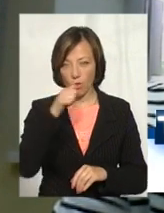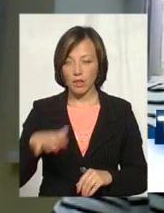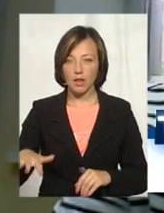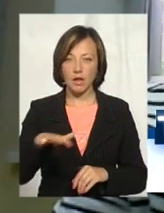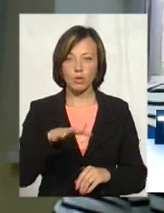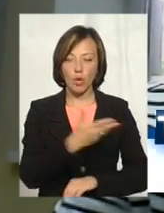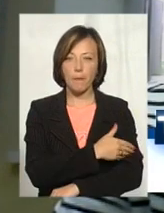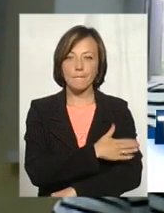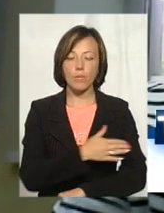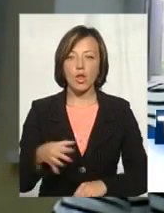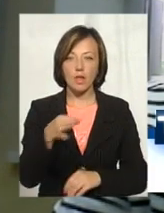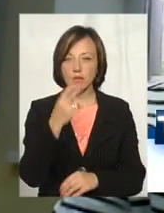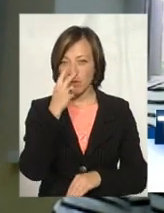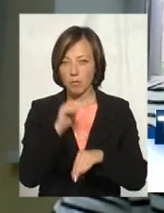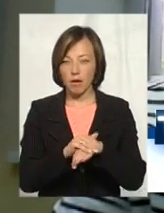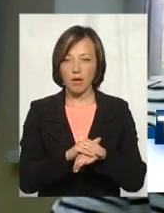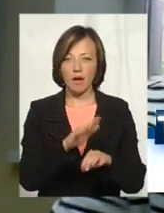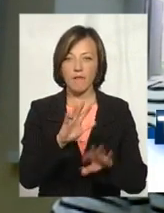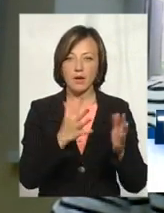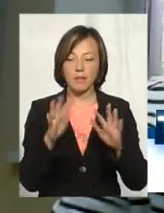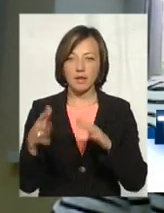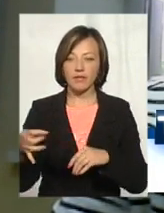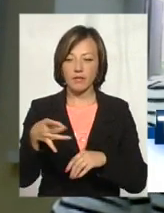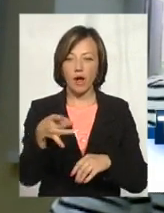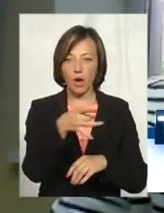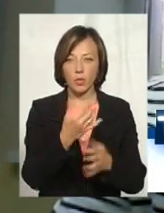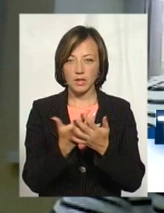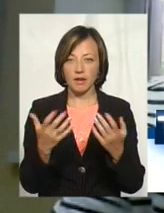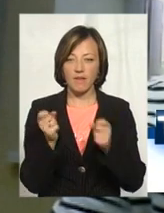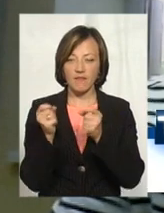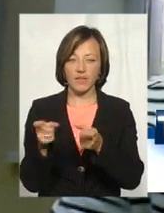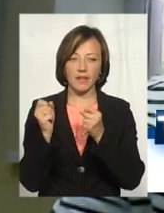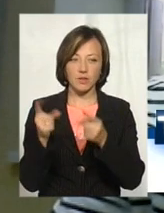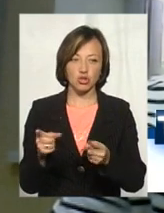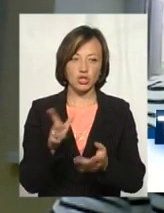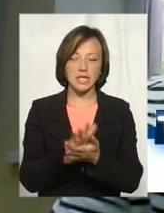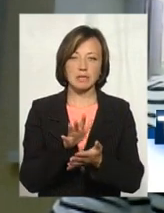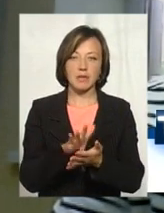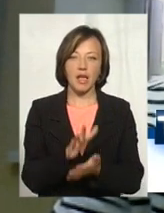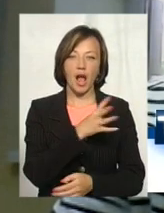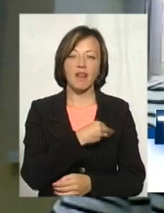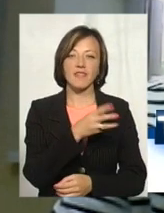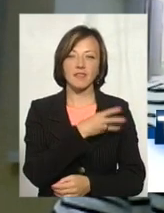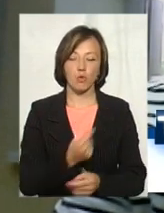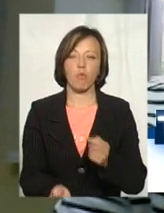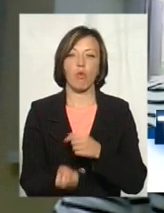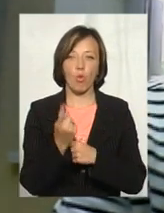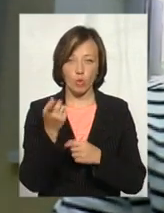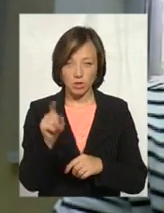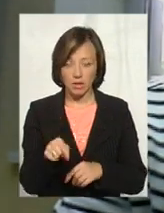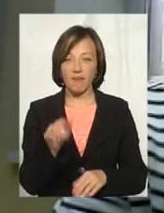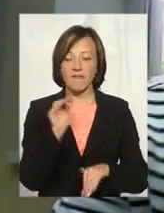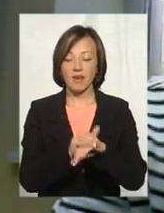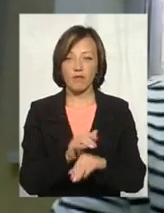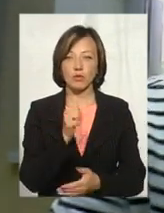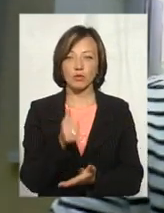були помічені непоординовки партій, звісне, краєннах області, вивантажені якраз сміття львівського походження. Виявляли